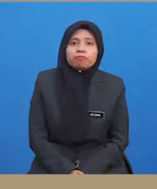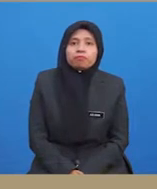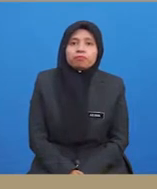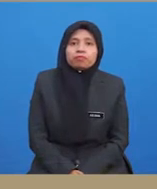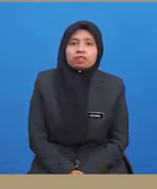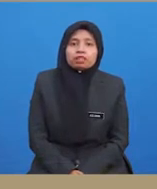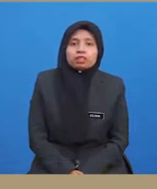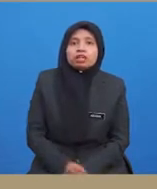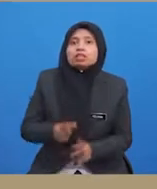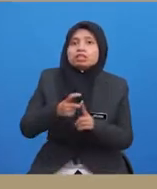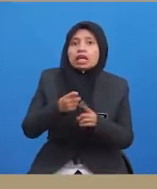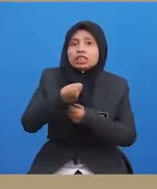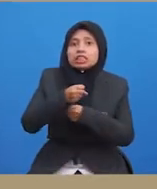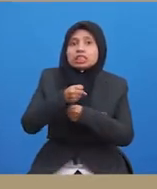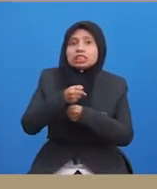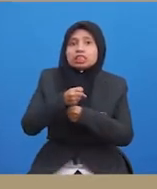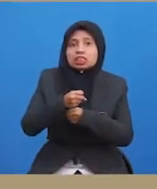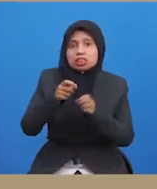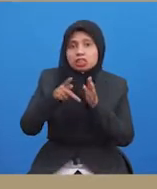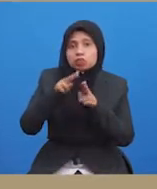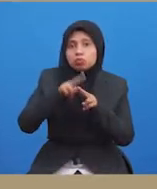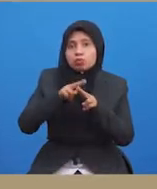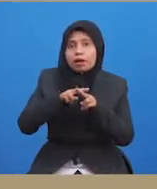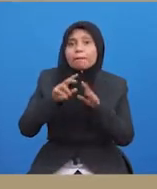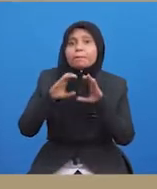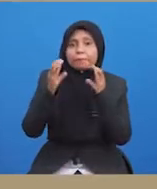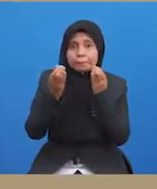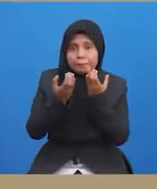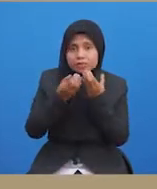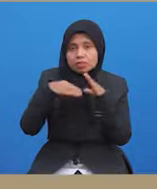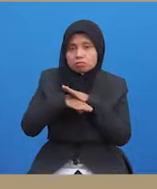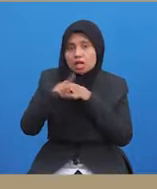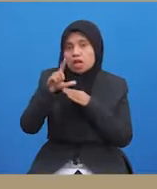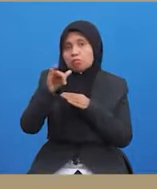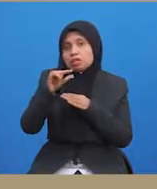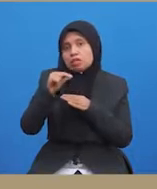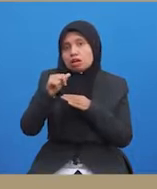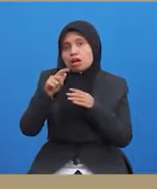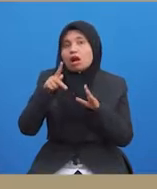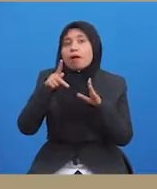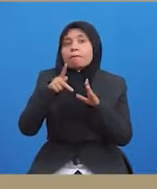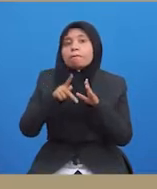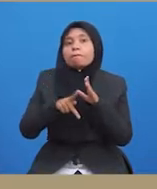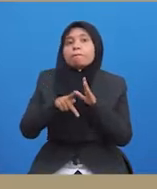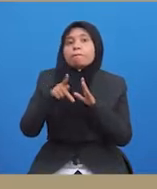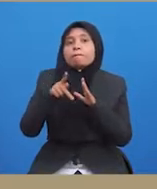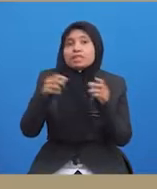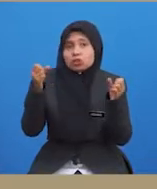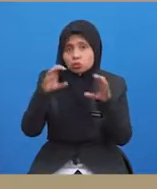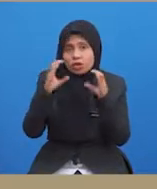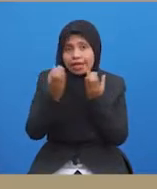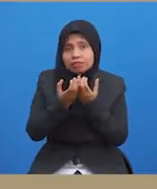Dari segi kedudukan pasukan dalam liga pula, pasukan yang berkedudukan di tempat teratas liga